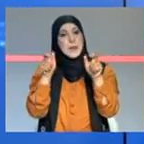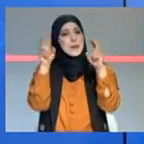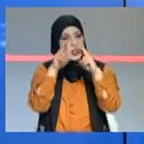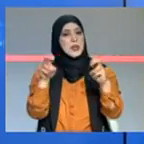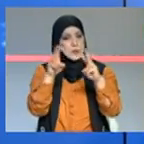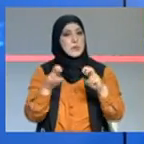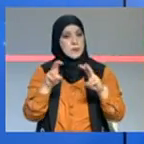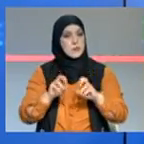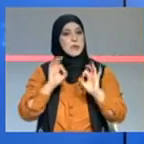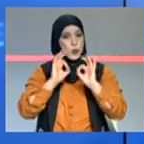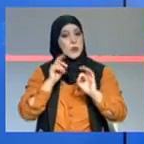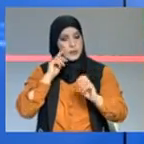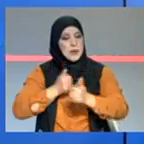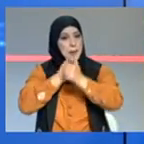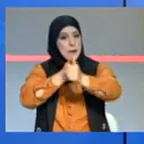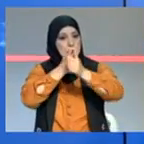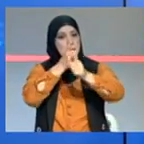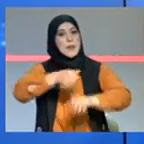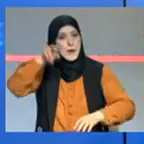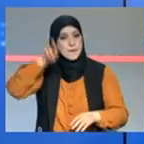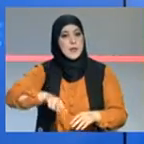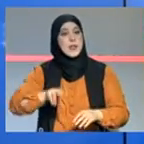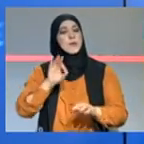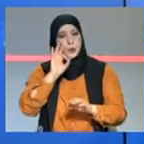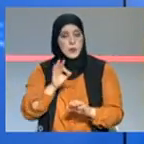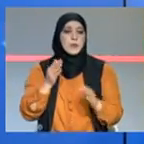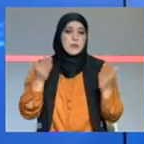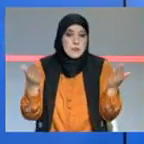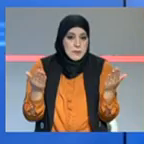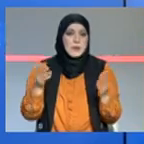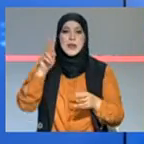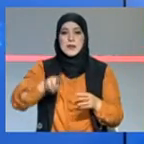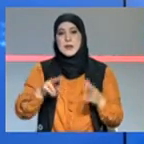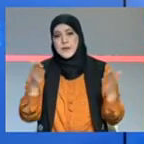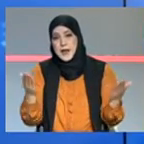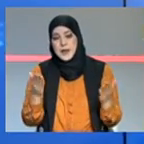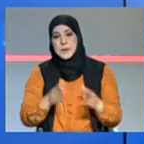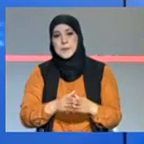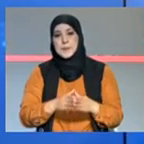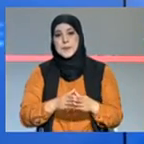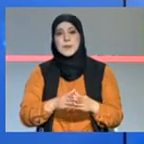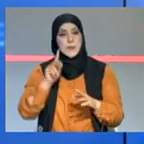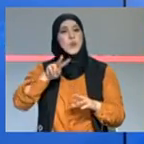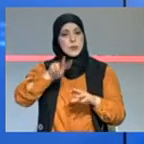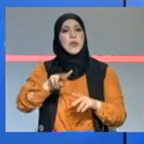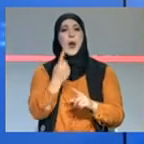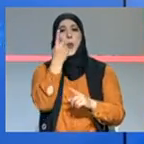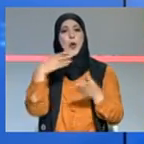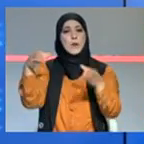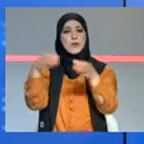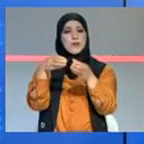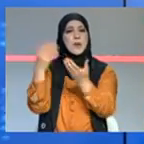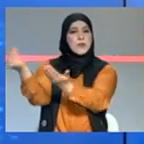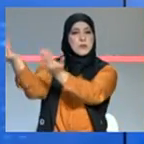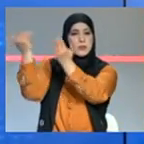ولهين نمشيوا في حاجات صحيحة صحيح اللي طوى قول معناها كيف يقولوها دفعة بشجينا نورمالما